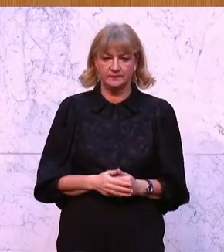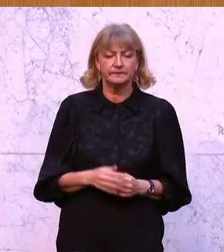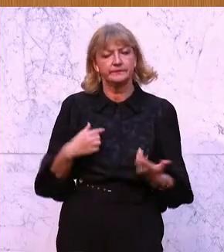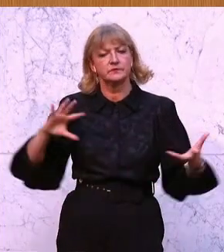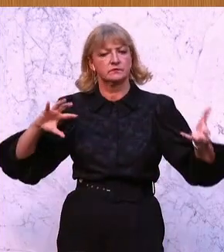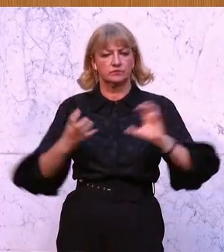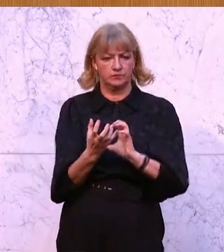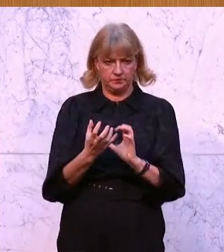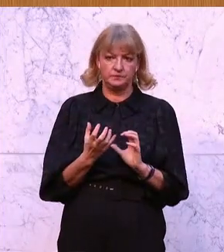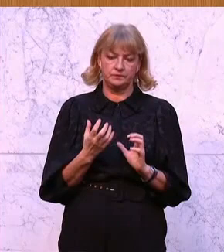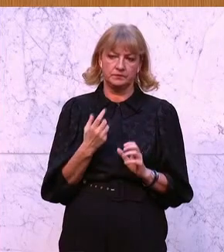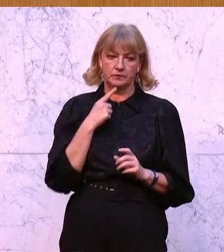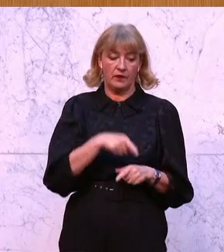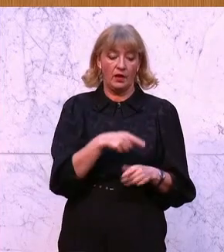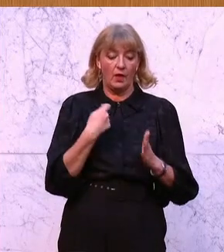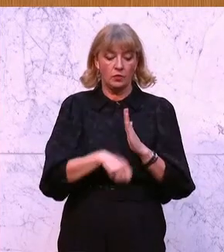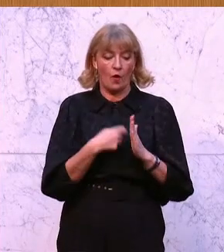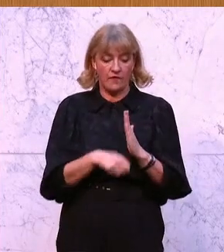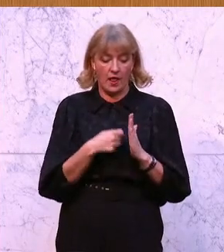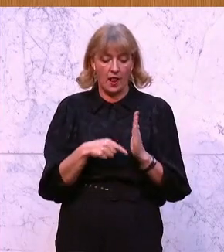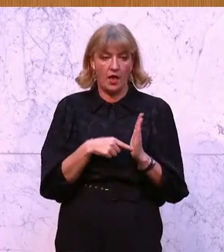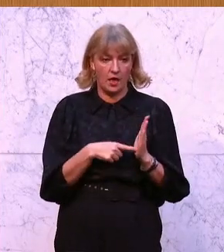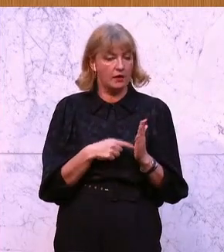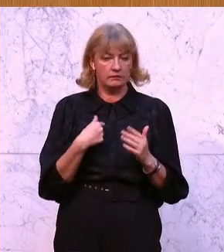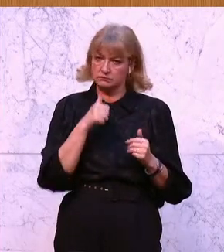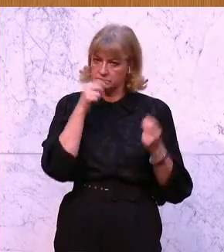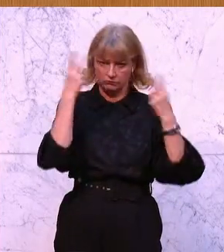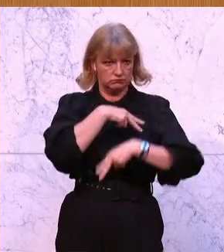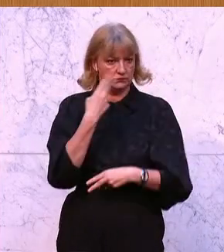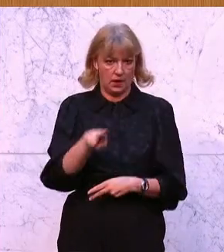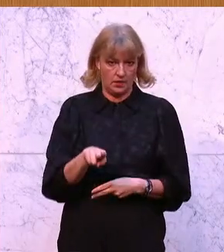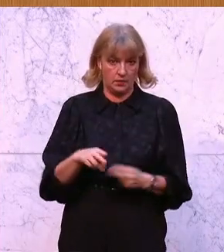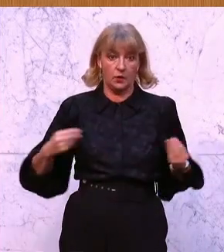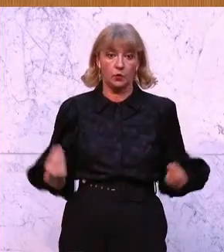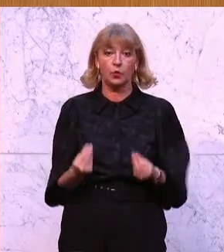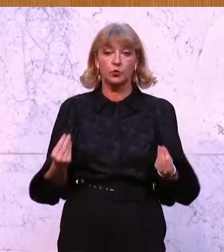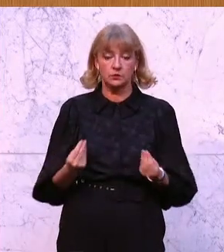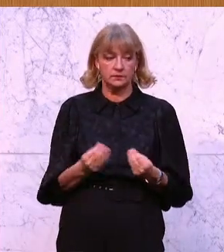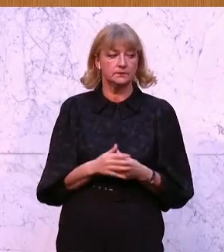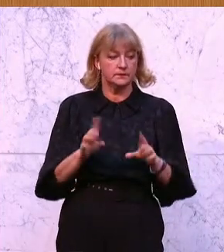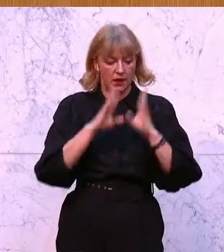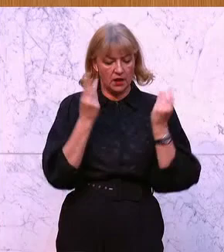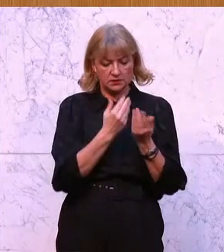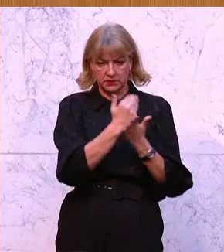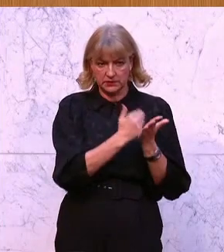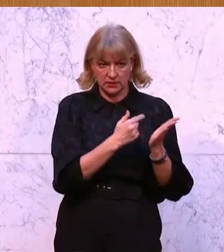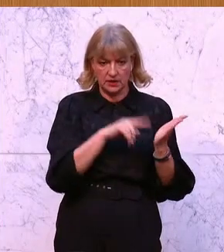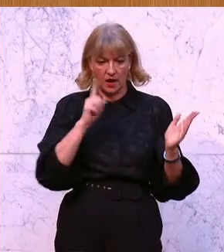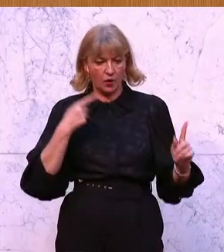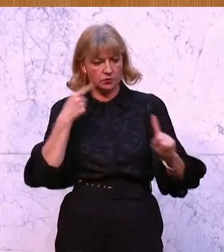kurz zu fassen, wir werden dieser Novelle nicht zustimmen und zwar aus folgendem Grund. Dieses gesamte Gesetz und auch die